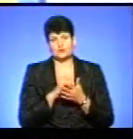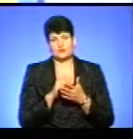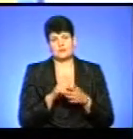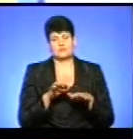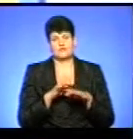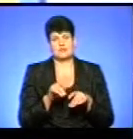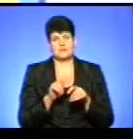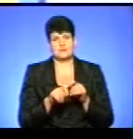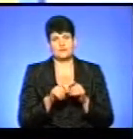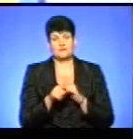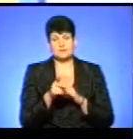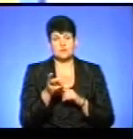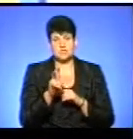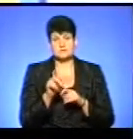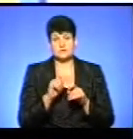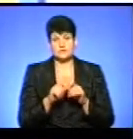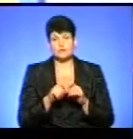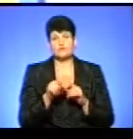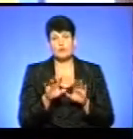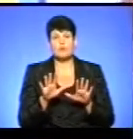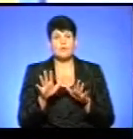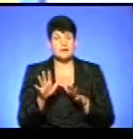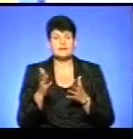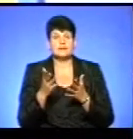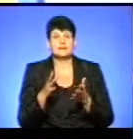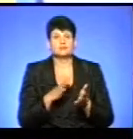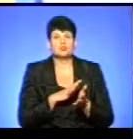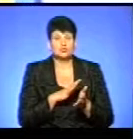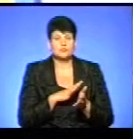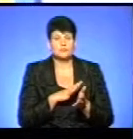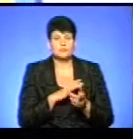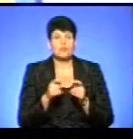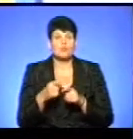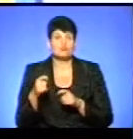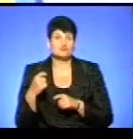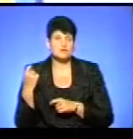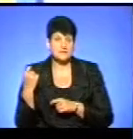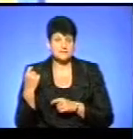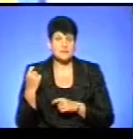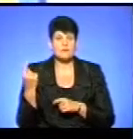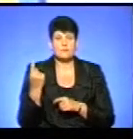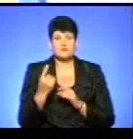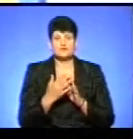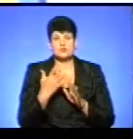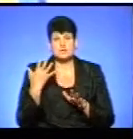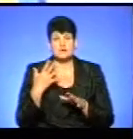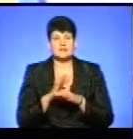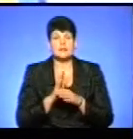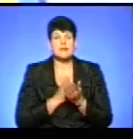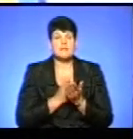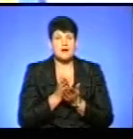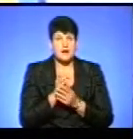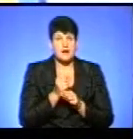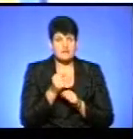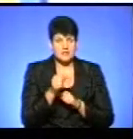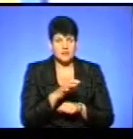Вони прийшли з перевірки на даний момент, на який були порушення. В першу чергу в них було, але в